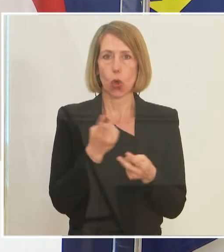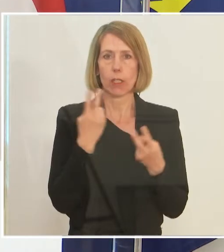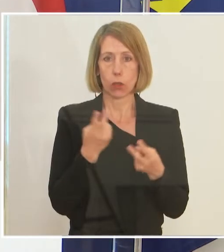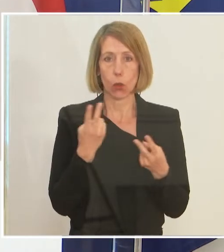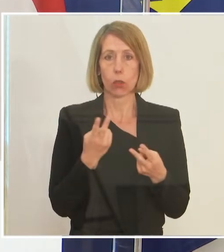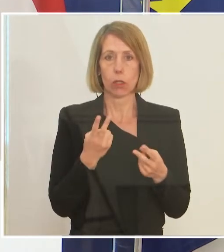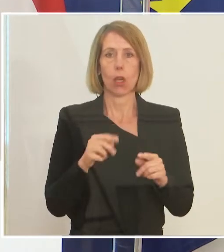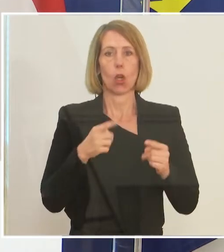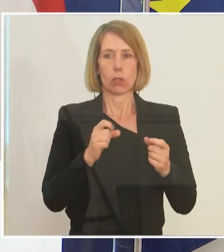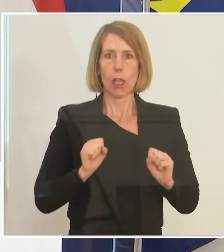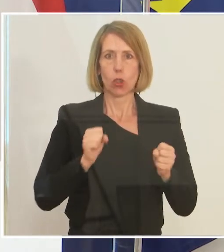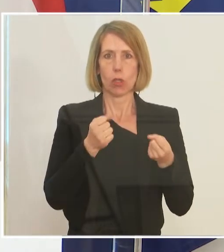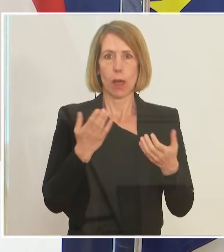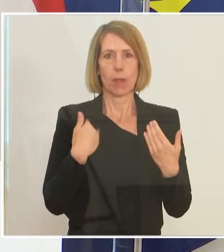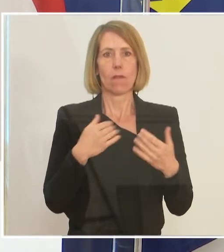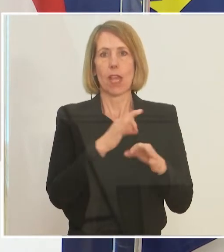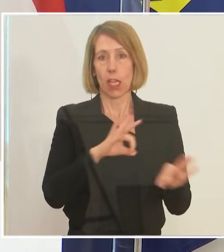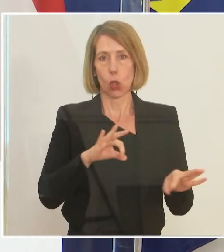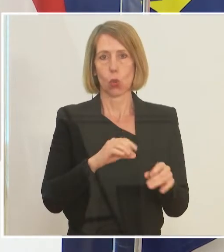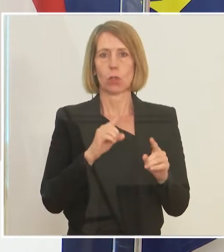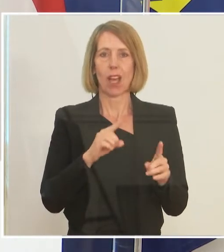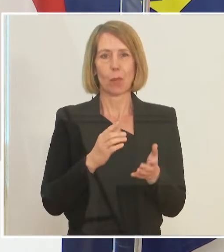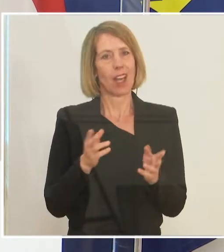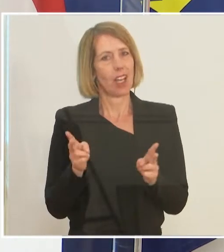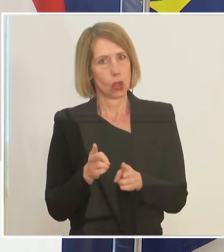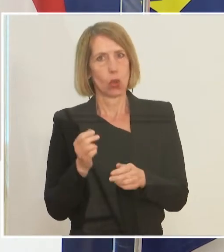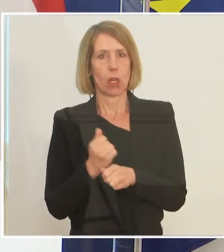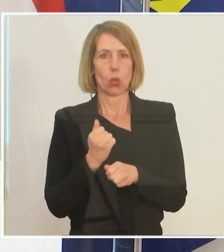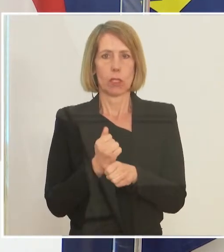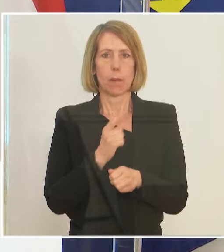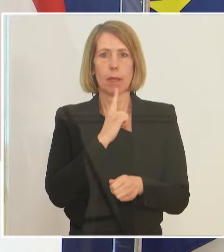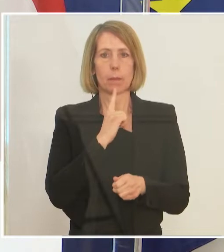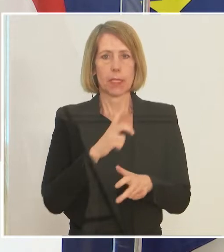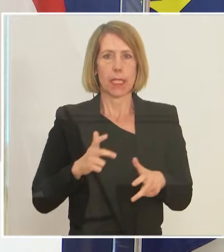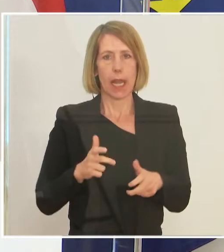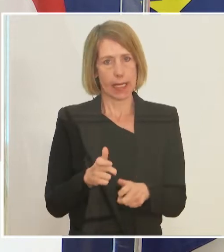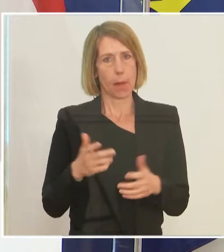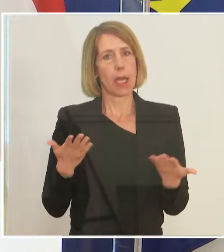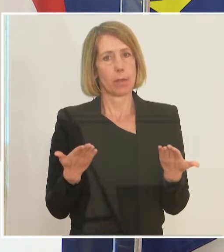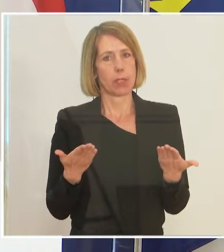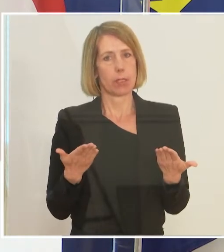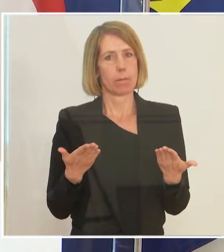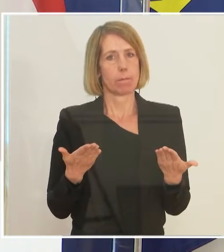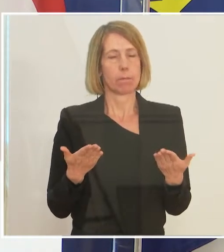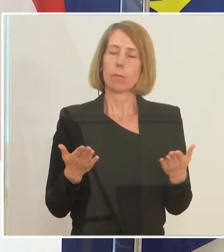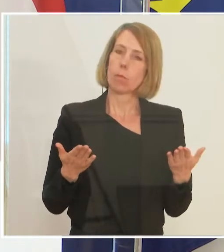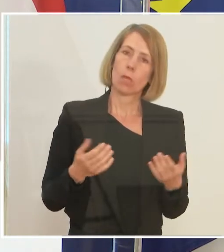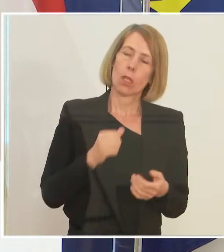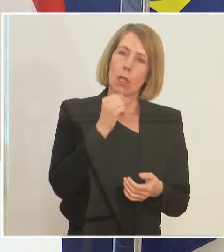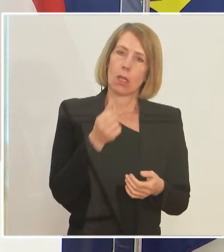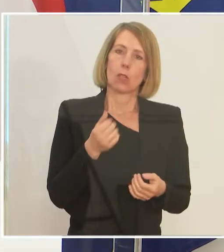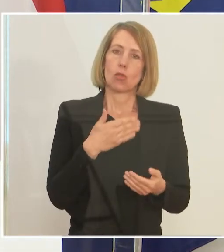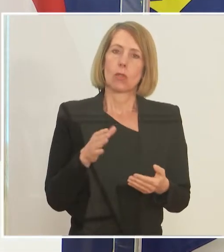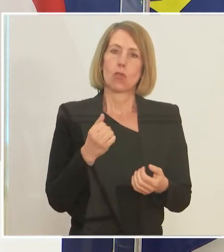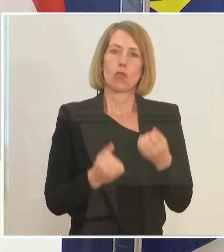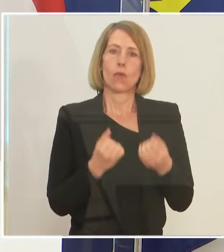Dynamik gut wäre, aber die Dynamik durch die Kurzarbeit etwas eingebremst werden würde. Es ist nicht schwierig, eine